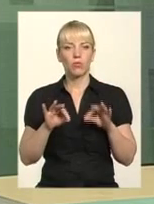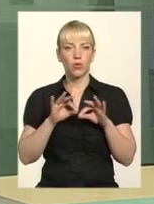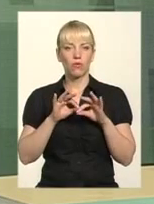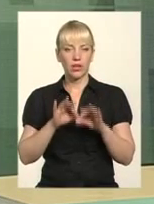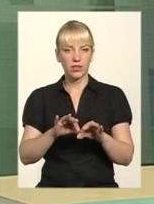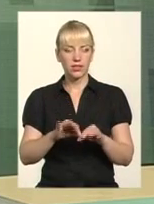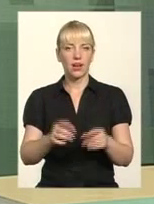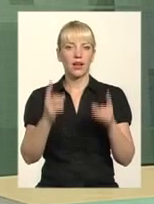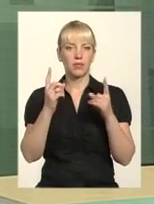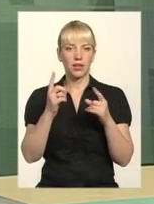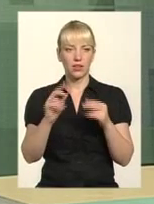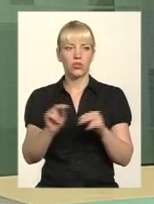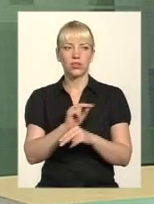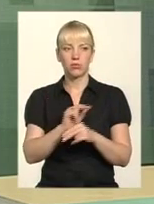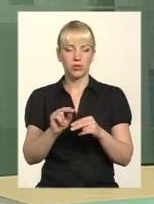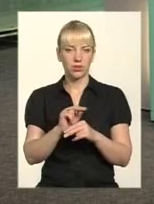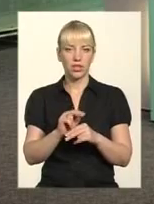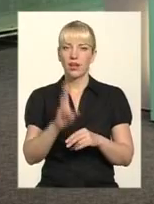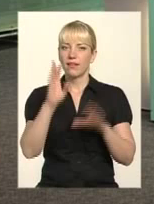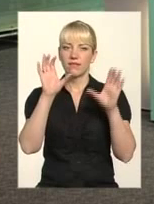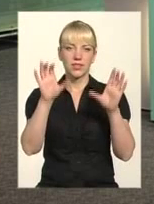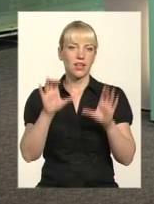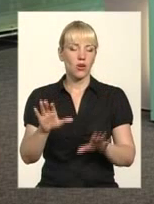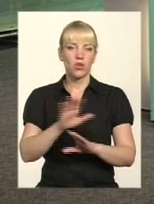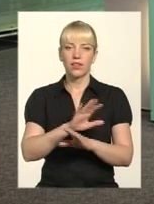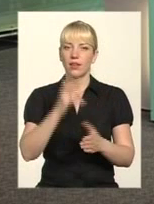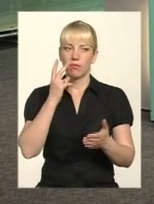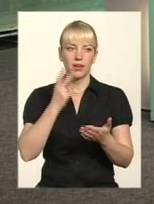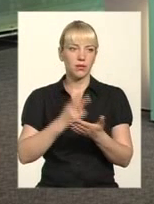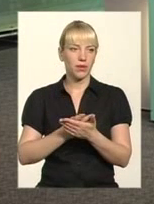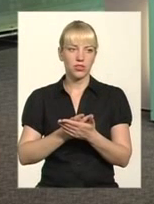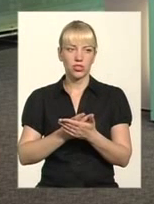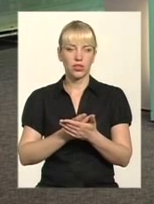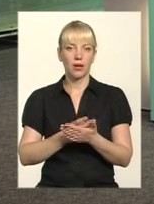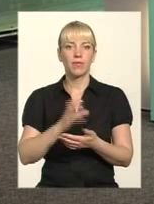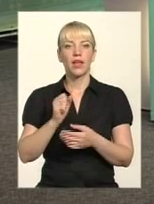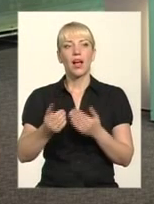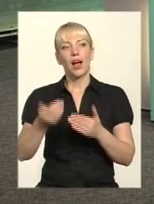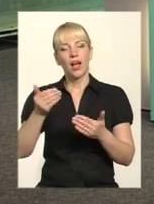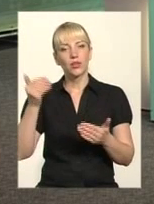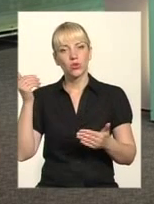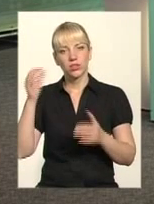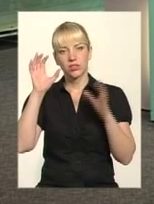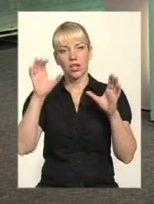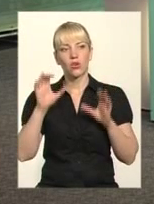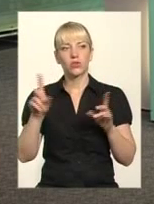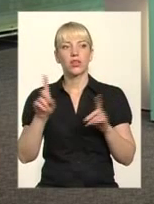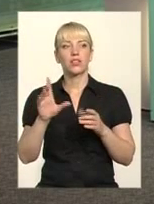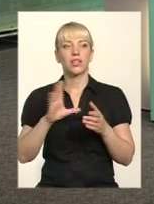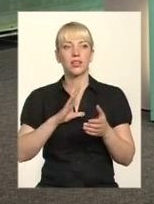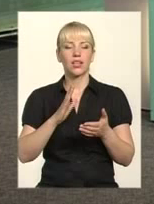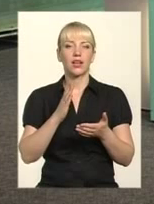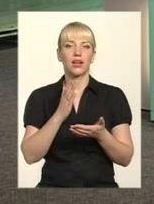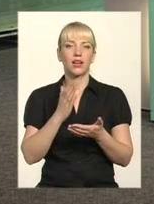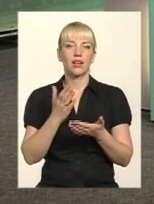капітального ремонту. Тобто в законі вони все-таки не передбачені? Ні, в законі не передбачені. А той закон, який діяв раніше, чи це були